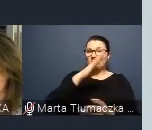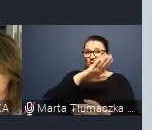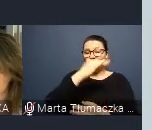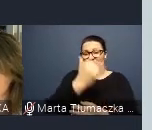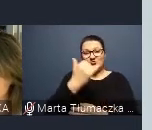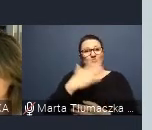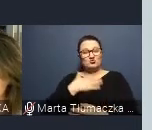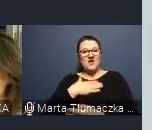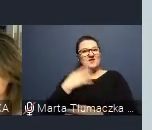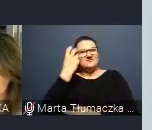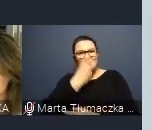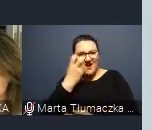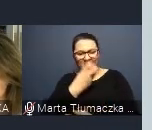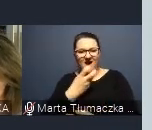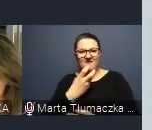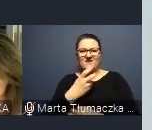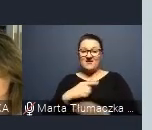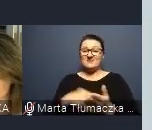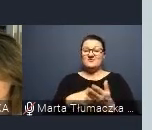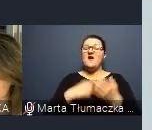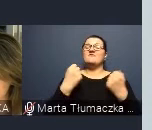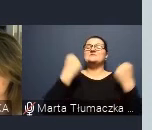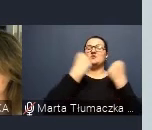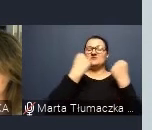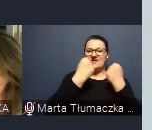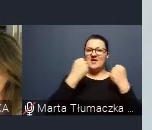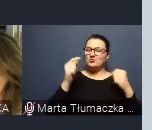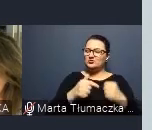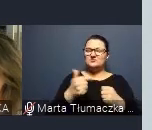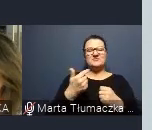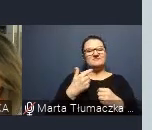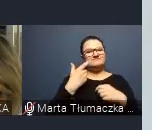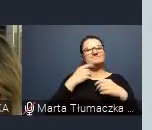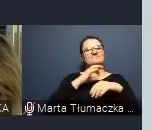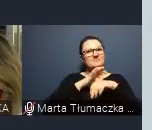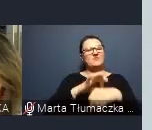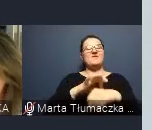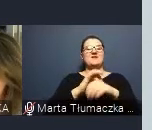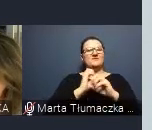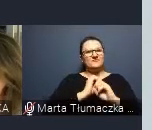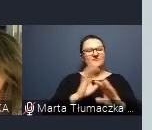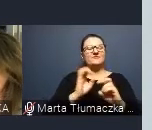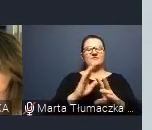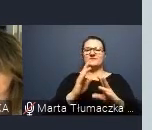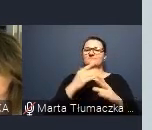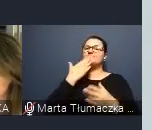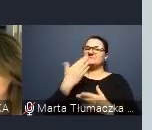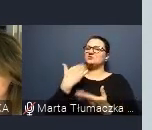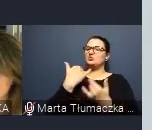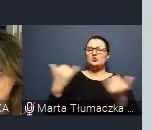I te wzmocnienia musimy również wprowadzać, stosując różnego rodzaju programy